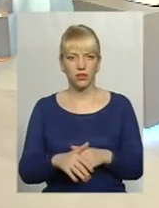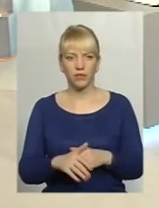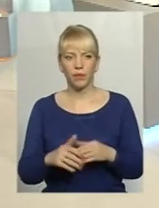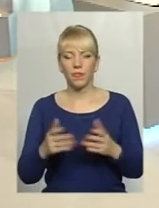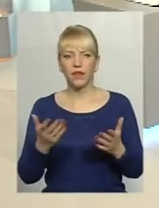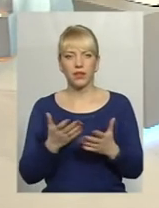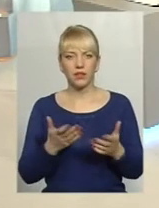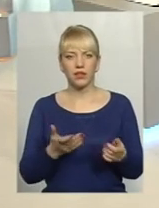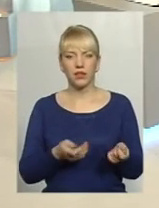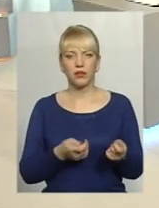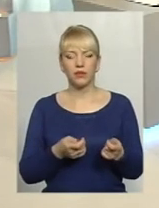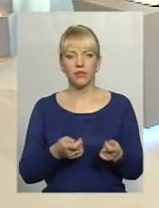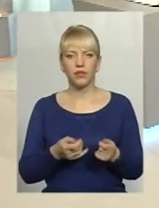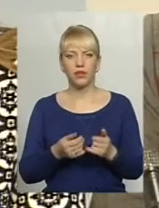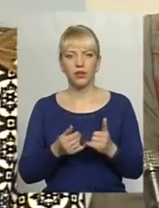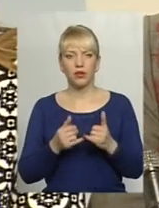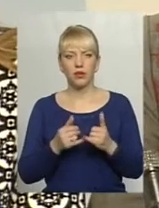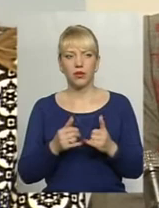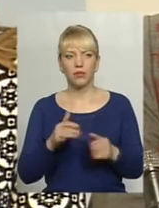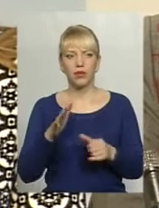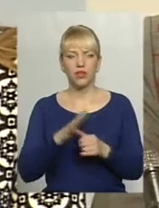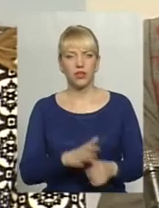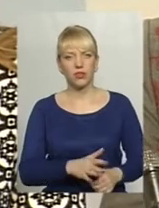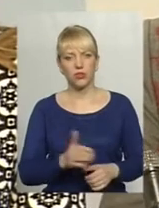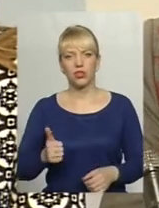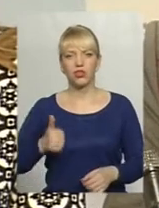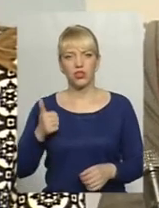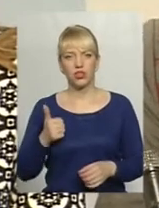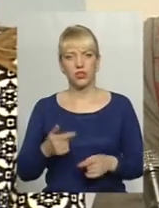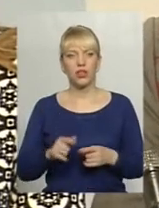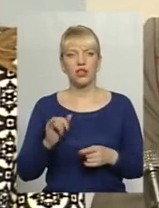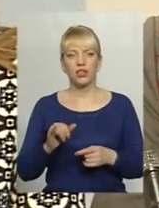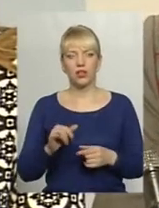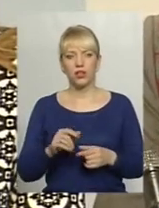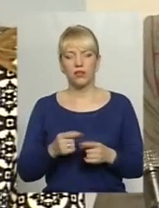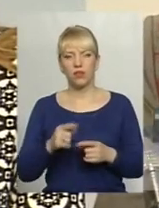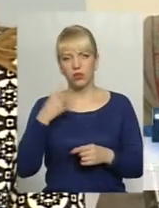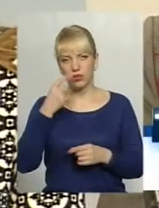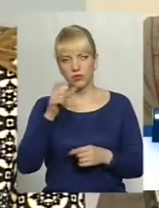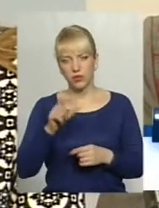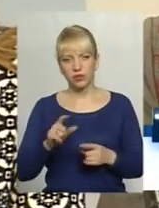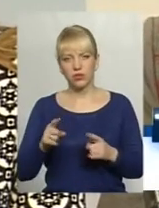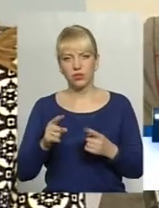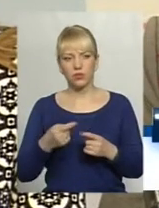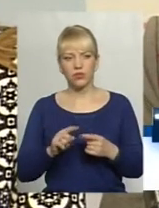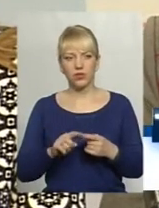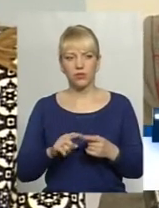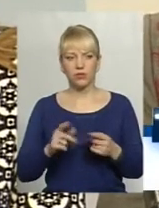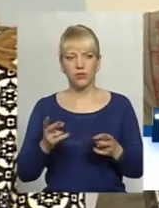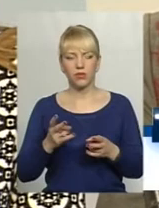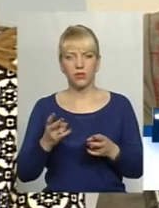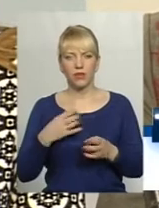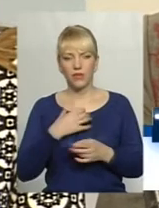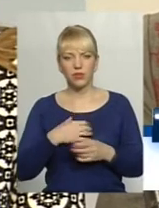які принижують честь і гідність. І тут дійсно важлива ця межа.